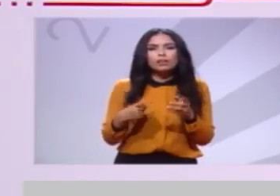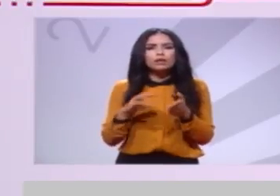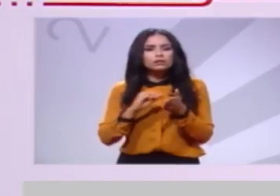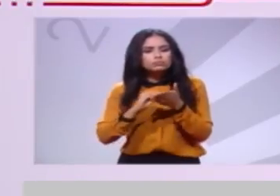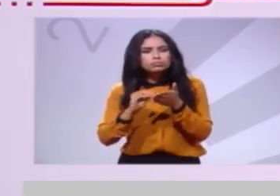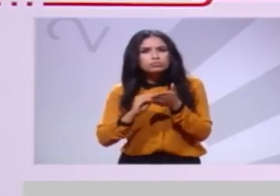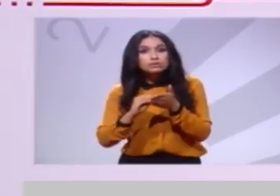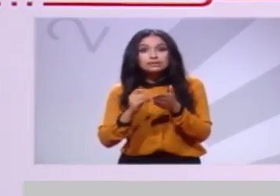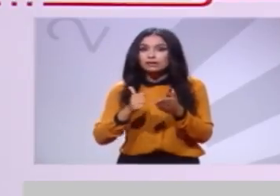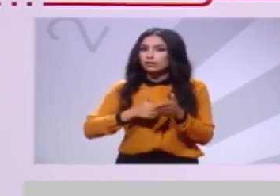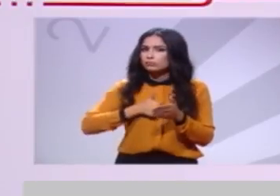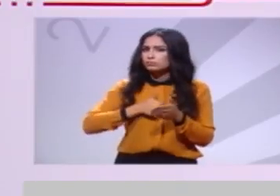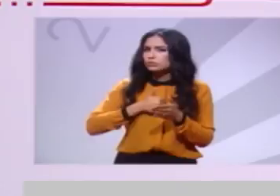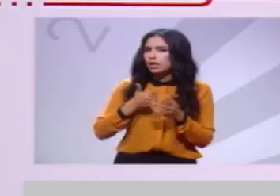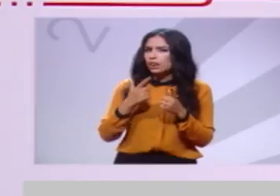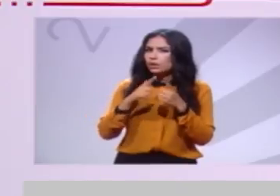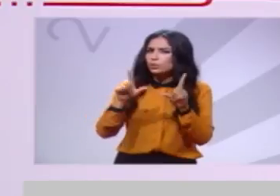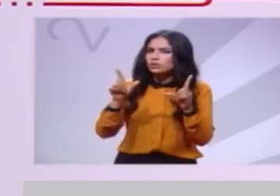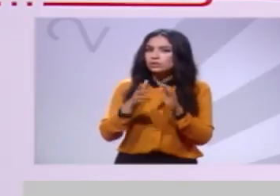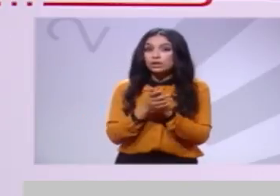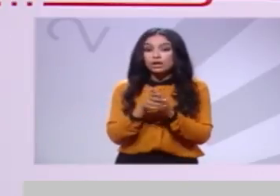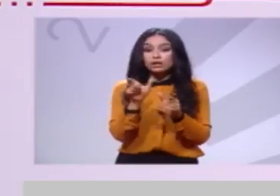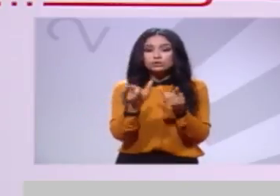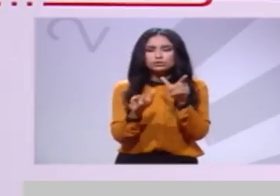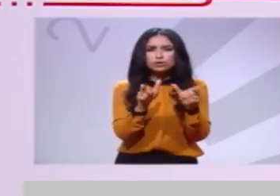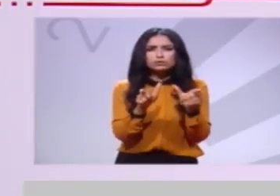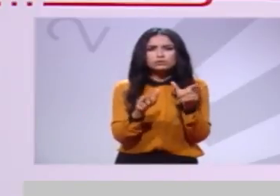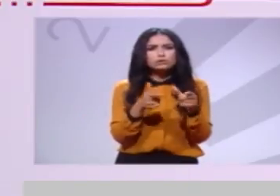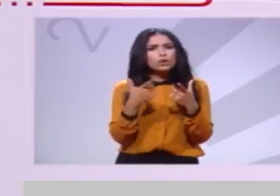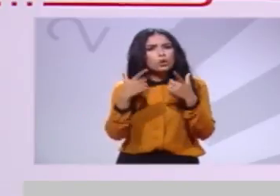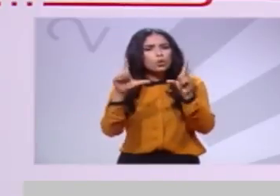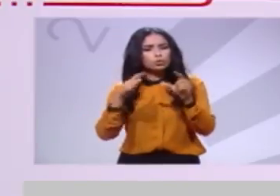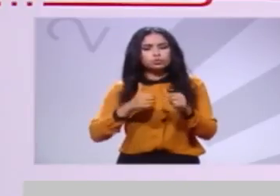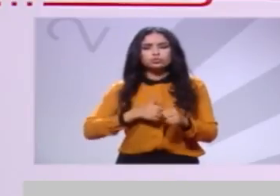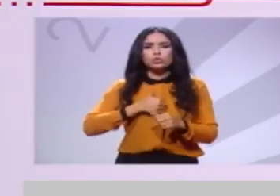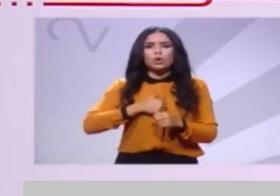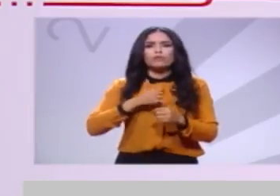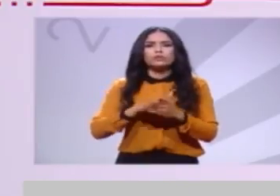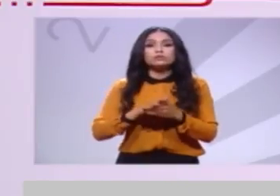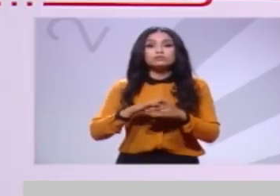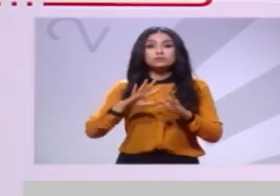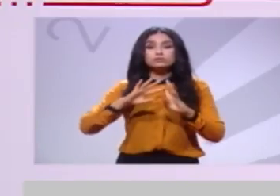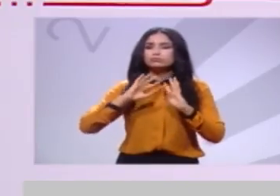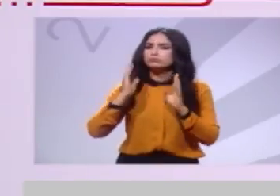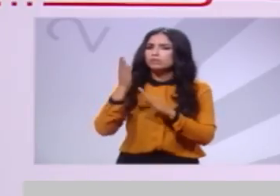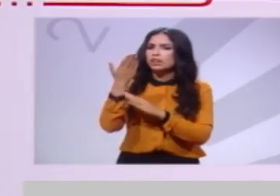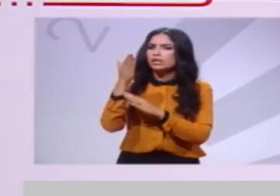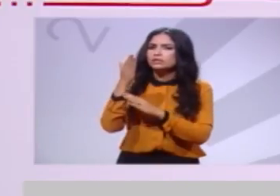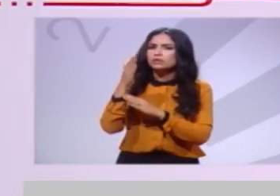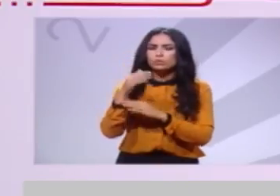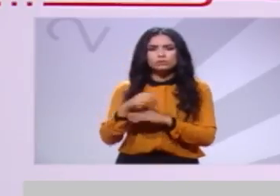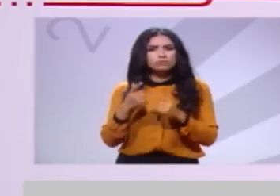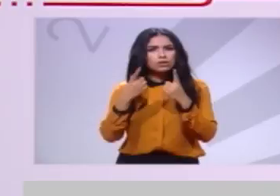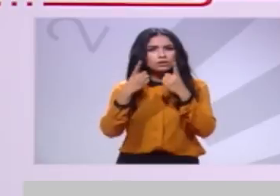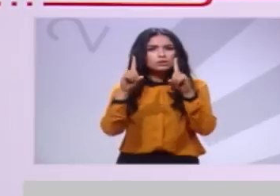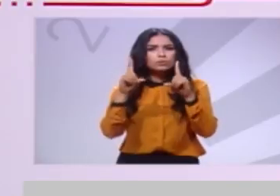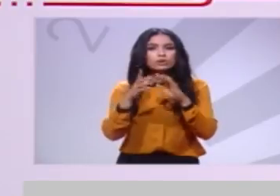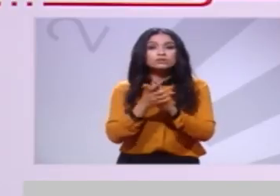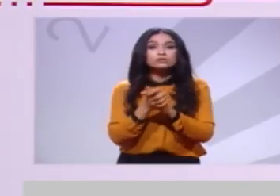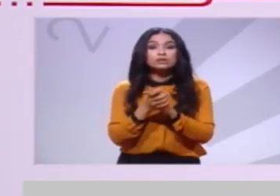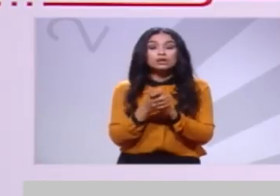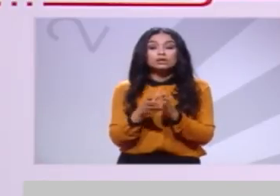ومستقلة على حريات شخصية وفردية التي يجب احترامها في الدولة الديمقراطية على تطبيق للقانون على